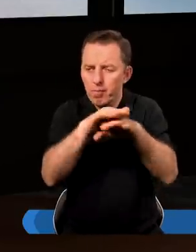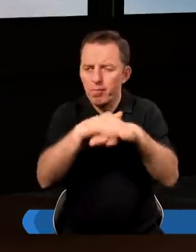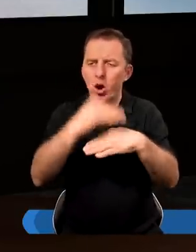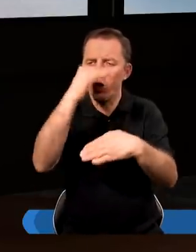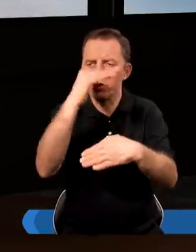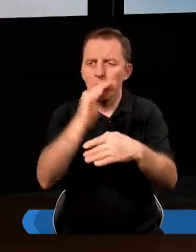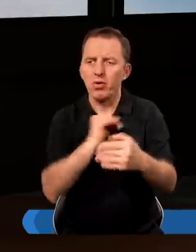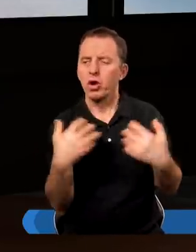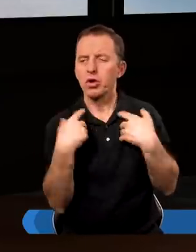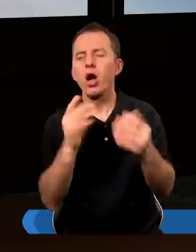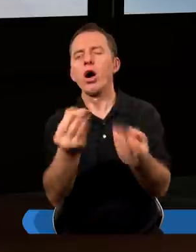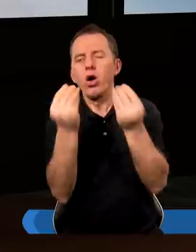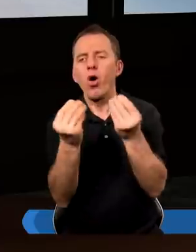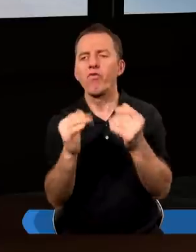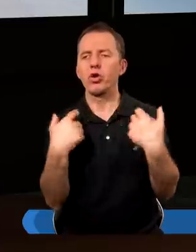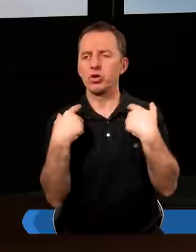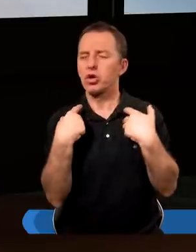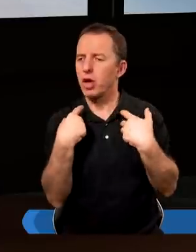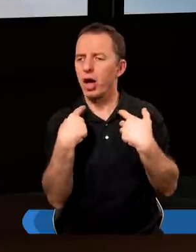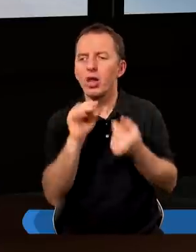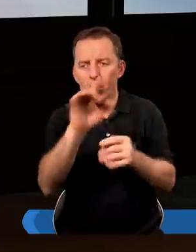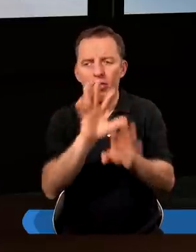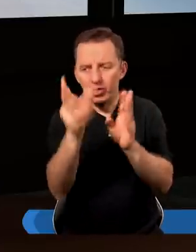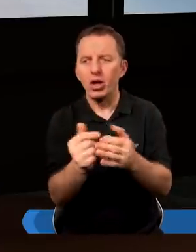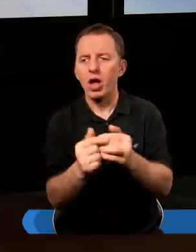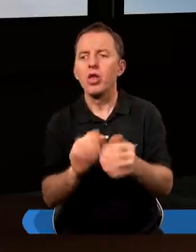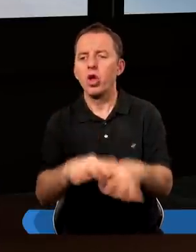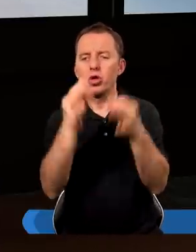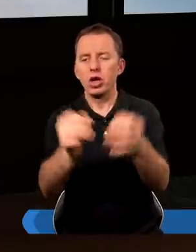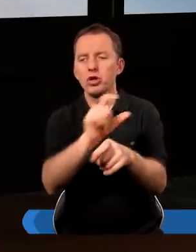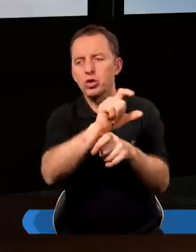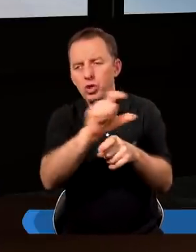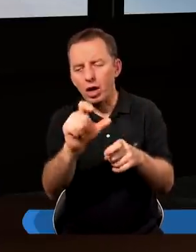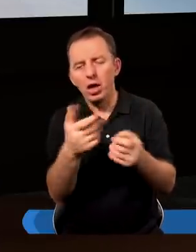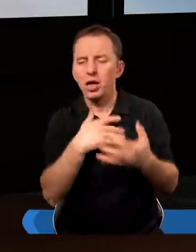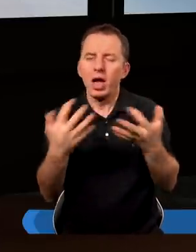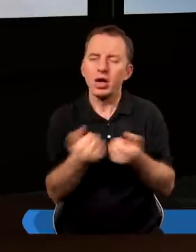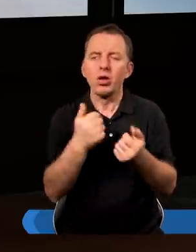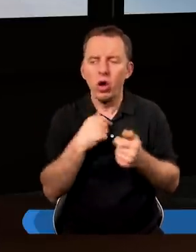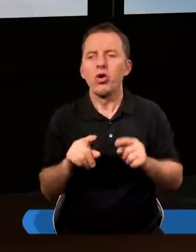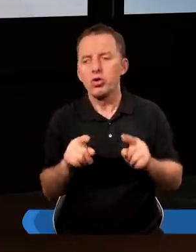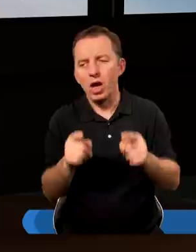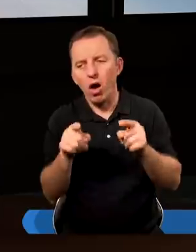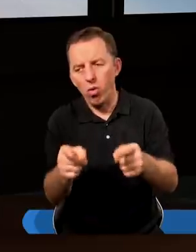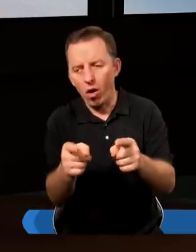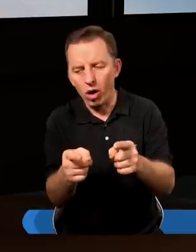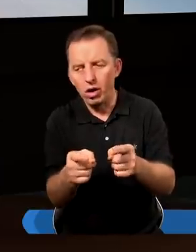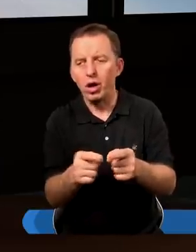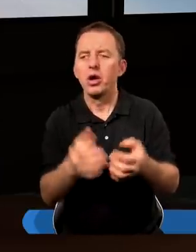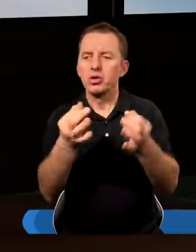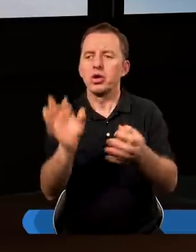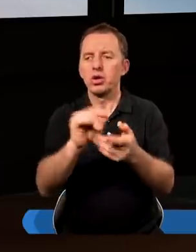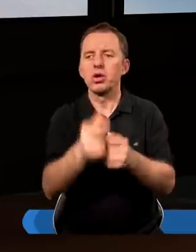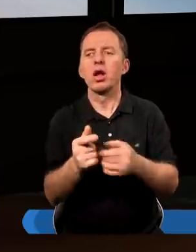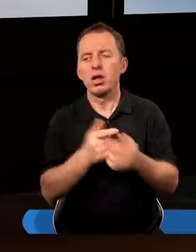życia. większy komfort życia. Pozna coś, czego do tej pory nie zna i to zadziałało. I to jest skuteczne. Myślę, że